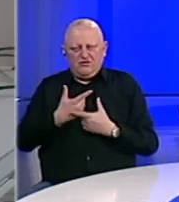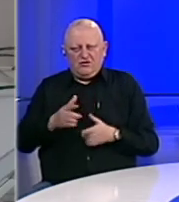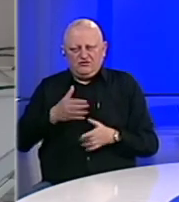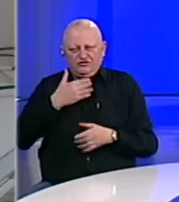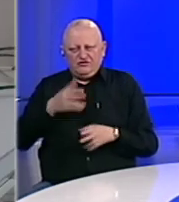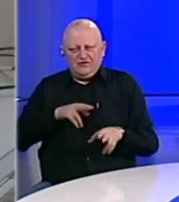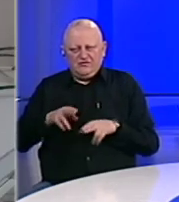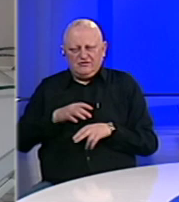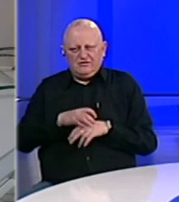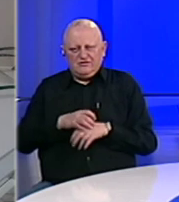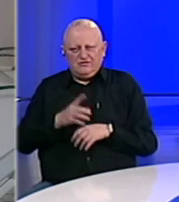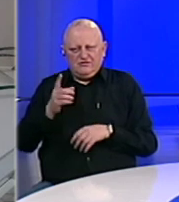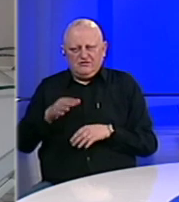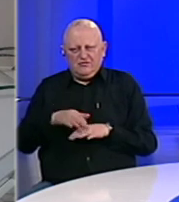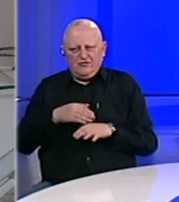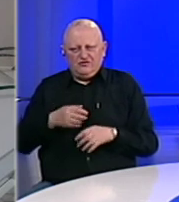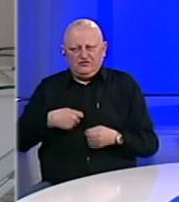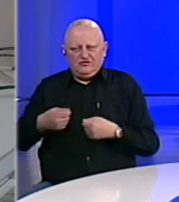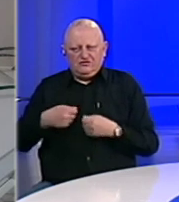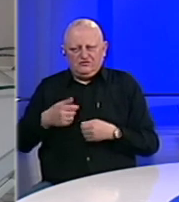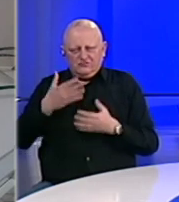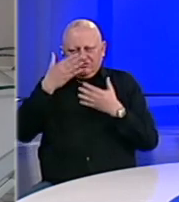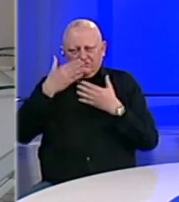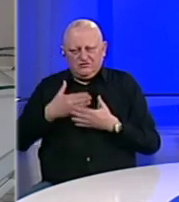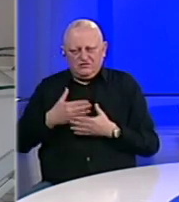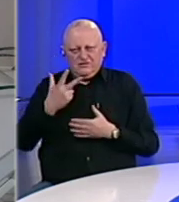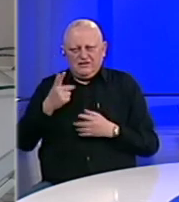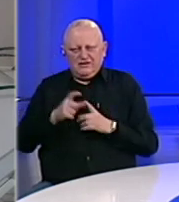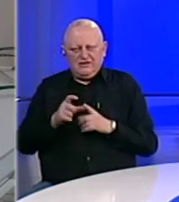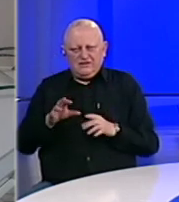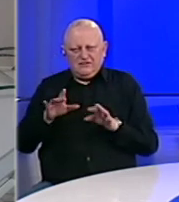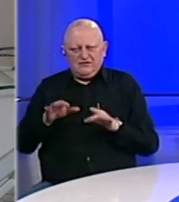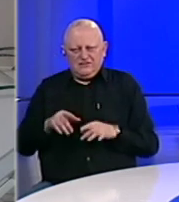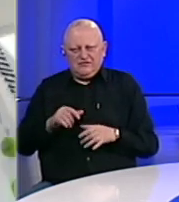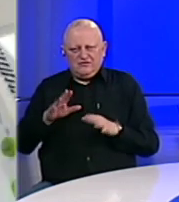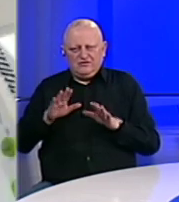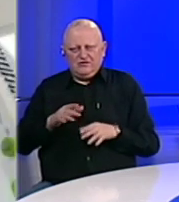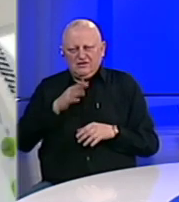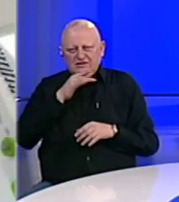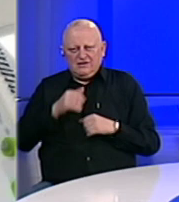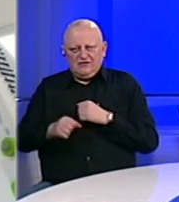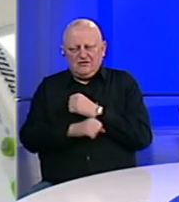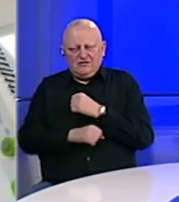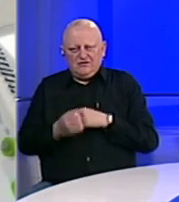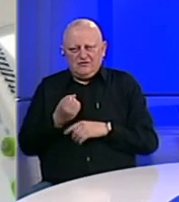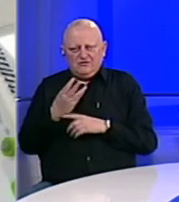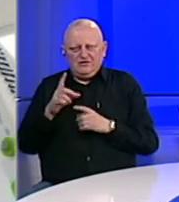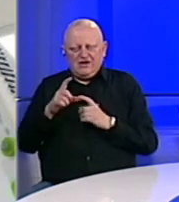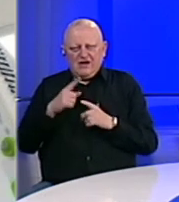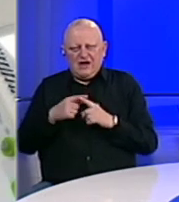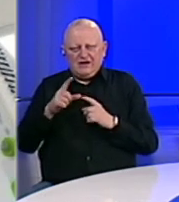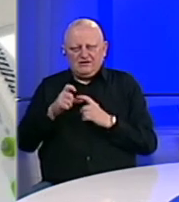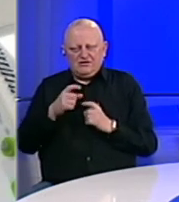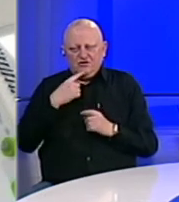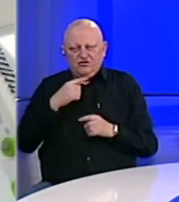Češko ministarstvo zdravstva i u Brčkom počela proizvodnja zaštitnih maski pomoću 3D printera. Iza svega stoji sarajevski student rodom iz Brčkog, Haris Salkić.